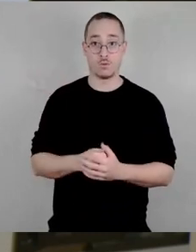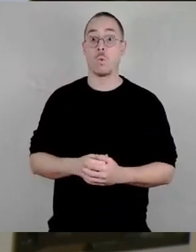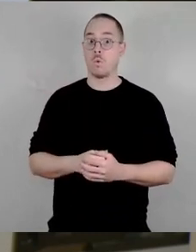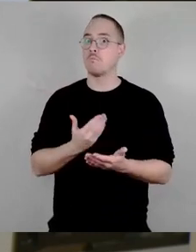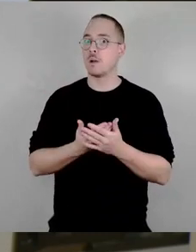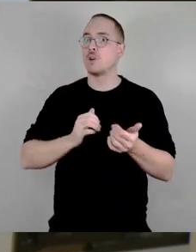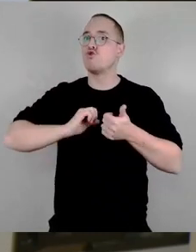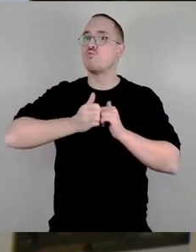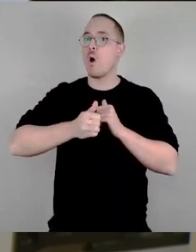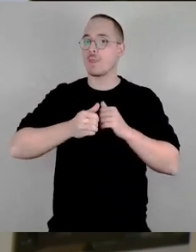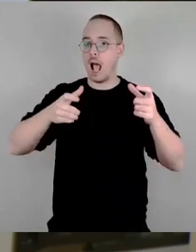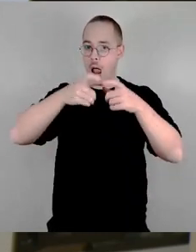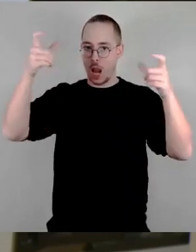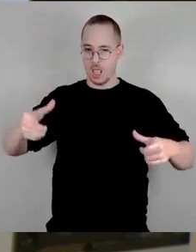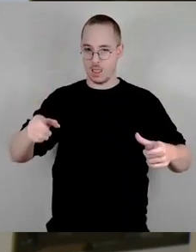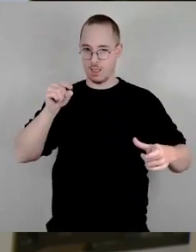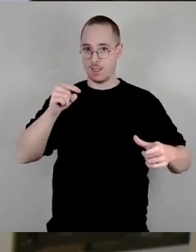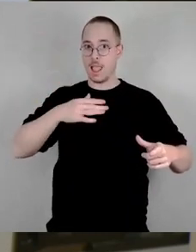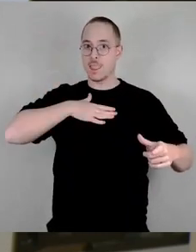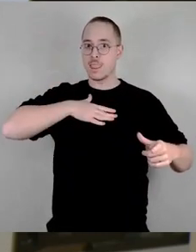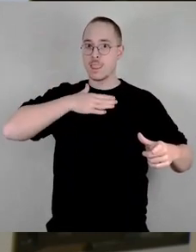nämlich für den allgemeinen und Breitensport